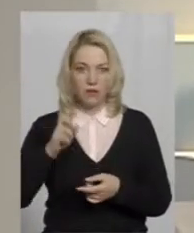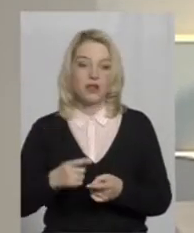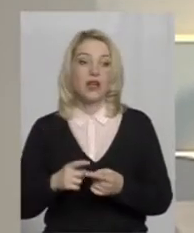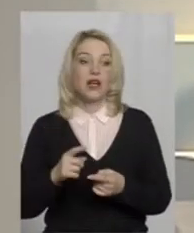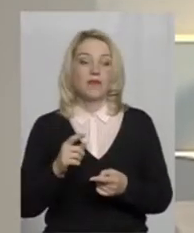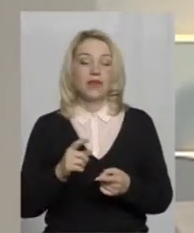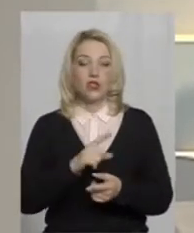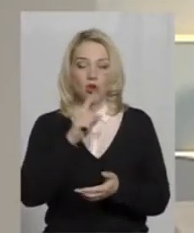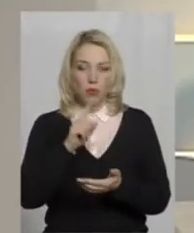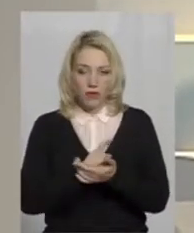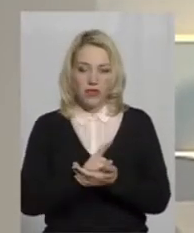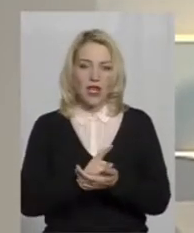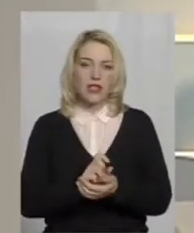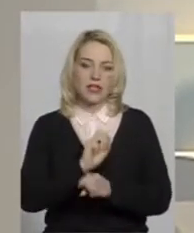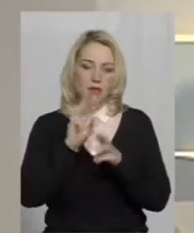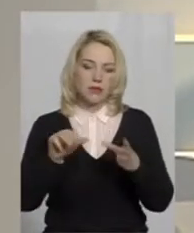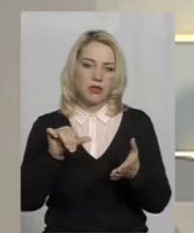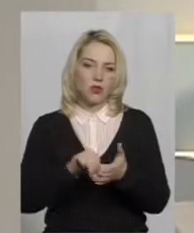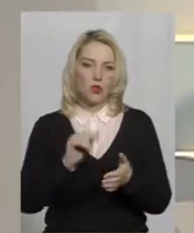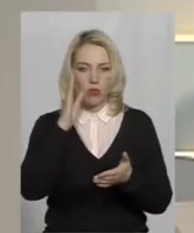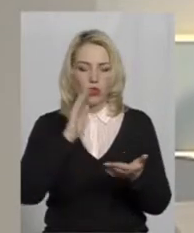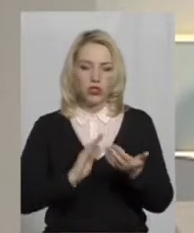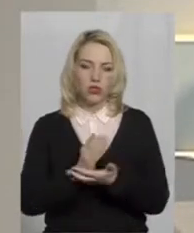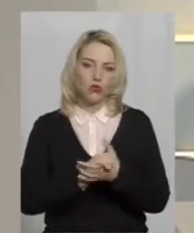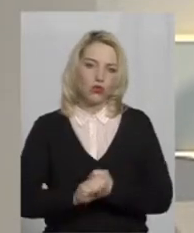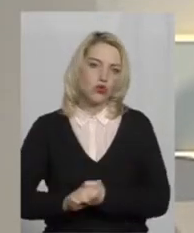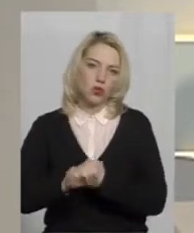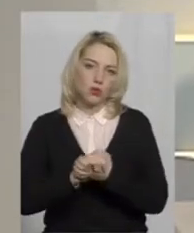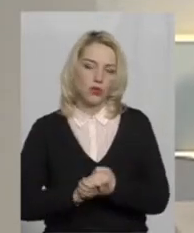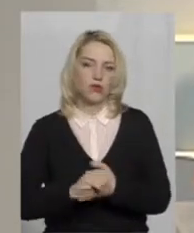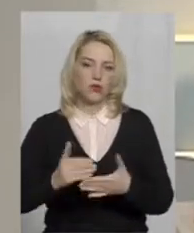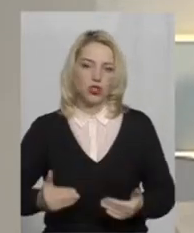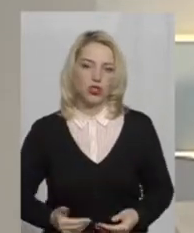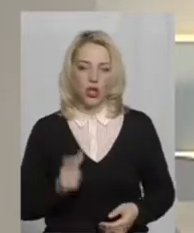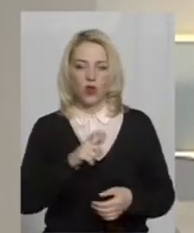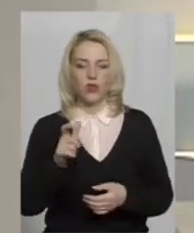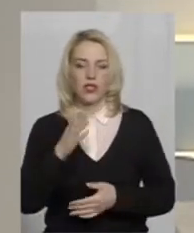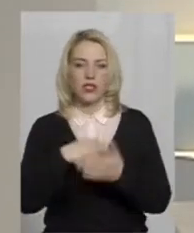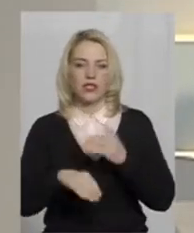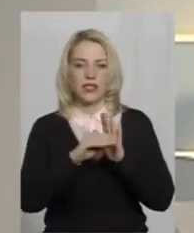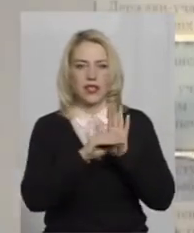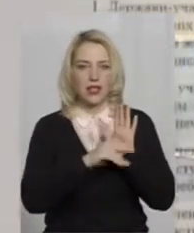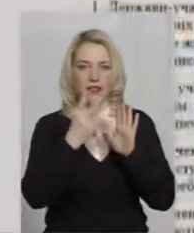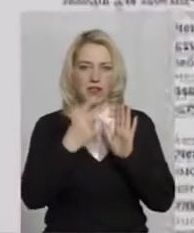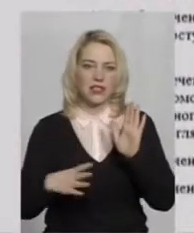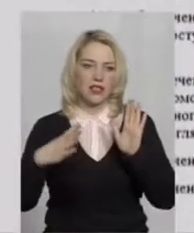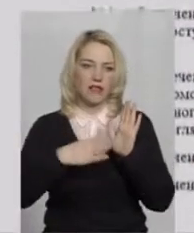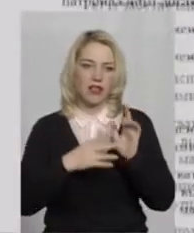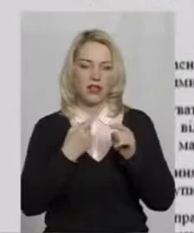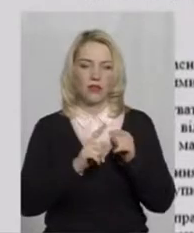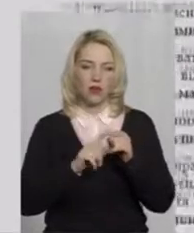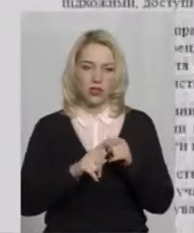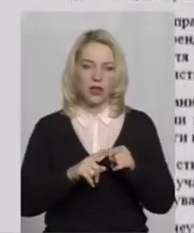серед іншого забезпечити участь у політичному і суспільному житті людей з інвалідністю. Стаття 29. Про це